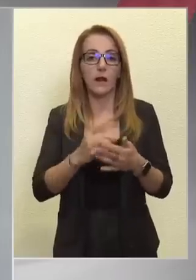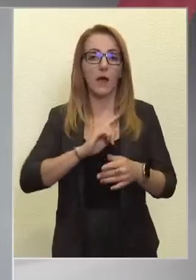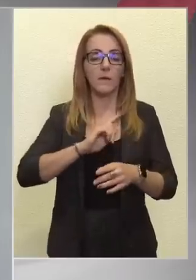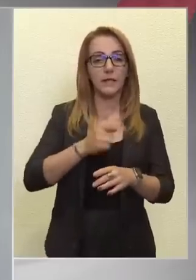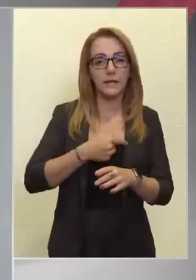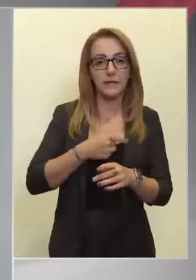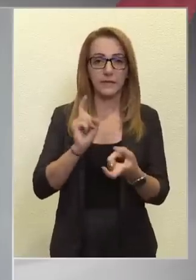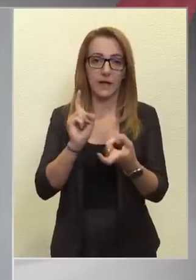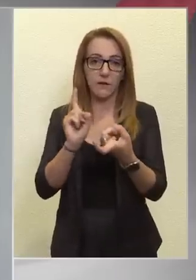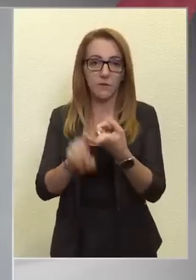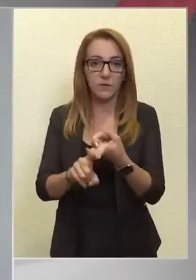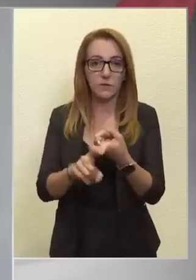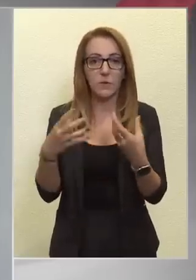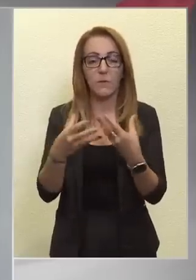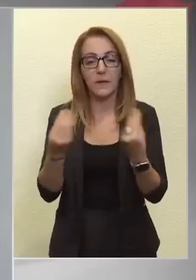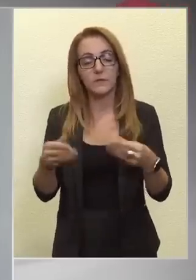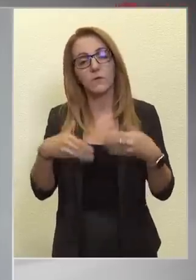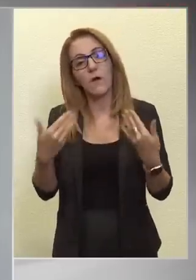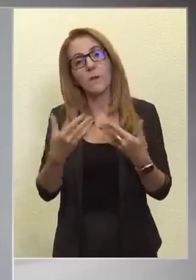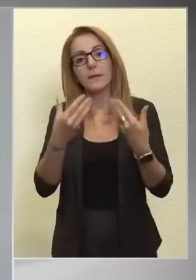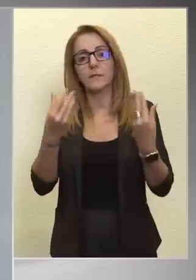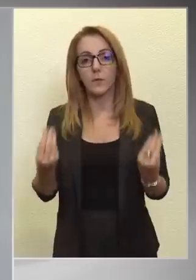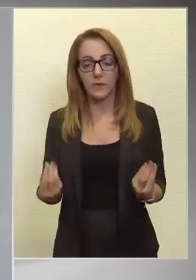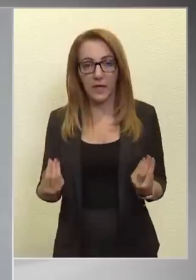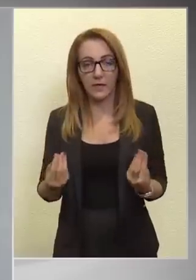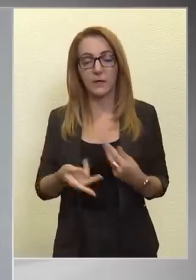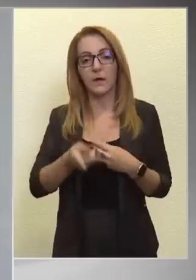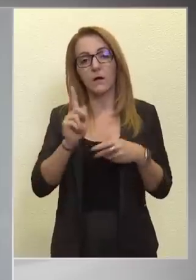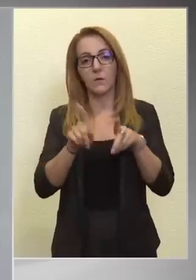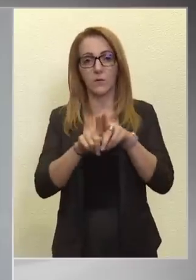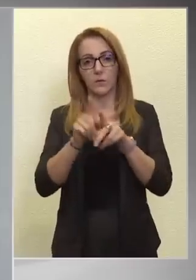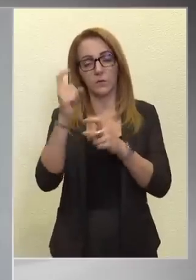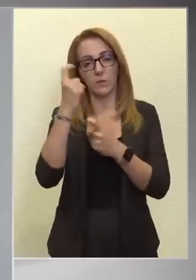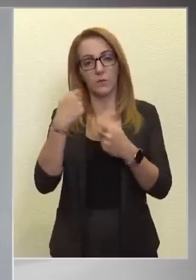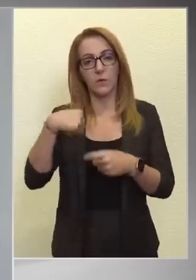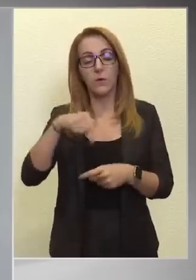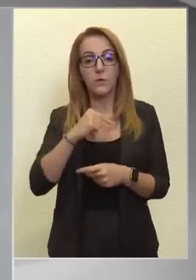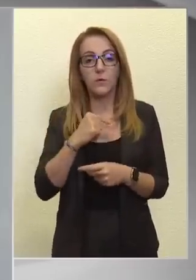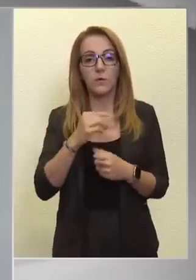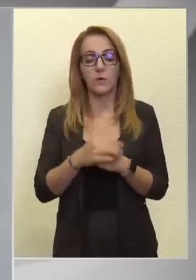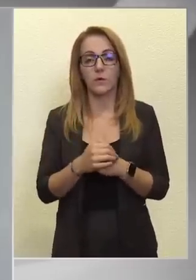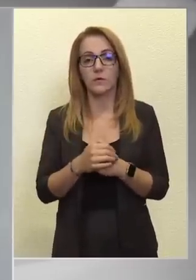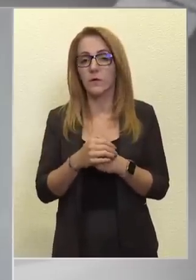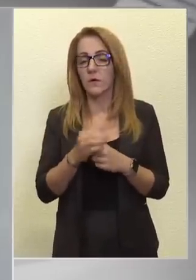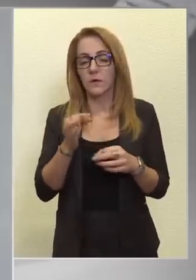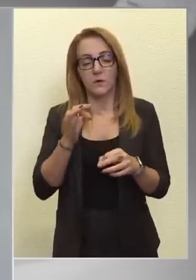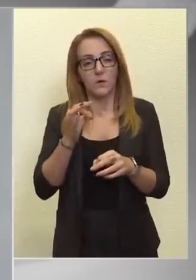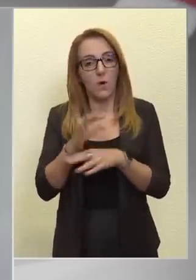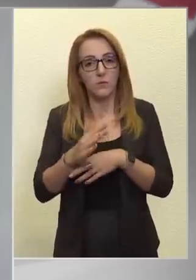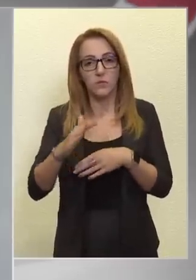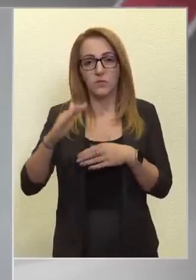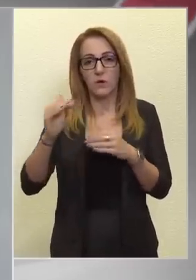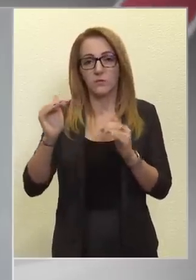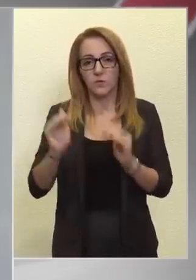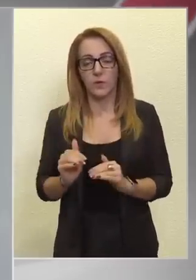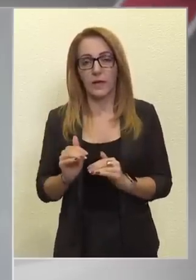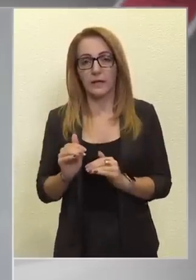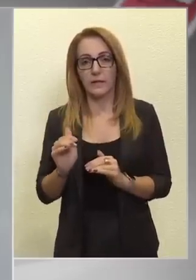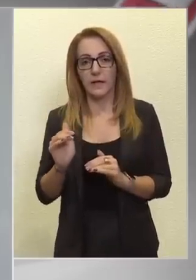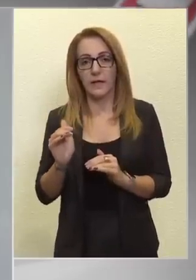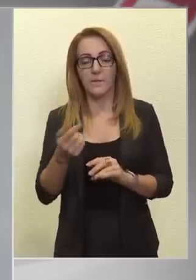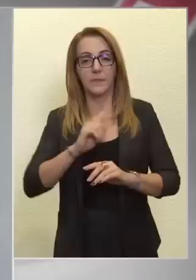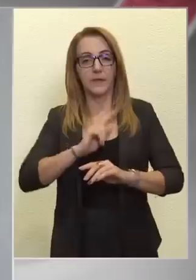vonatkozóan megszűnnek, vagy megszűnnének, akkor úgy gondoljuk, hogy rohamosan csökkenne az energia ára. Azt